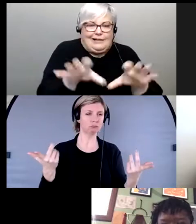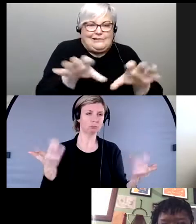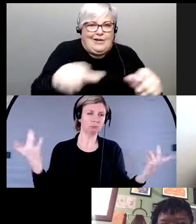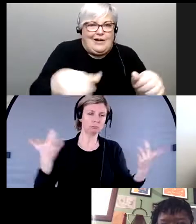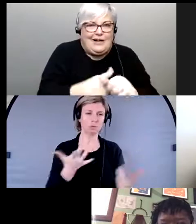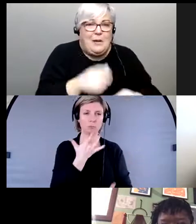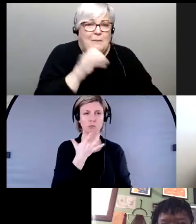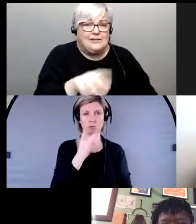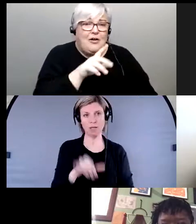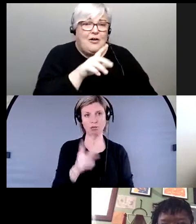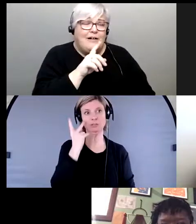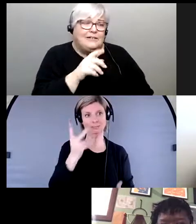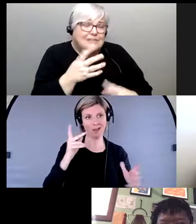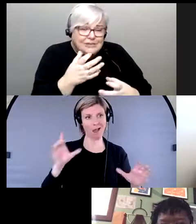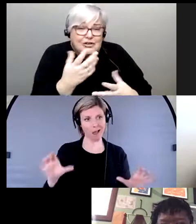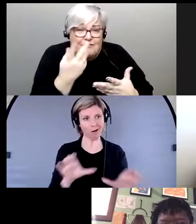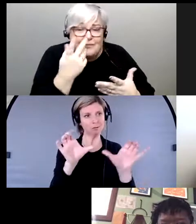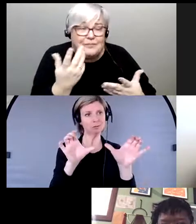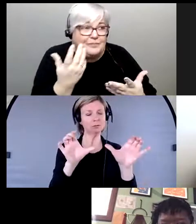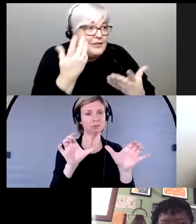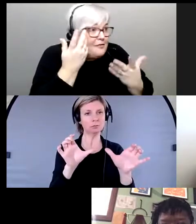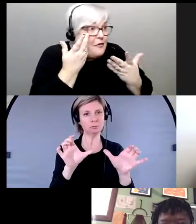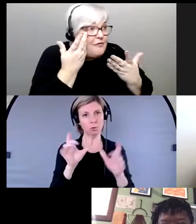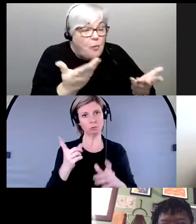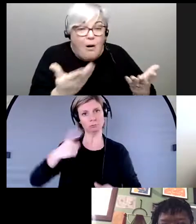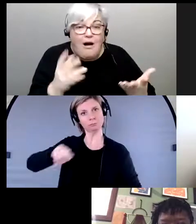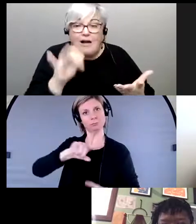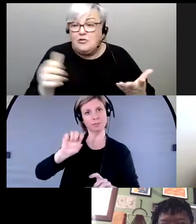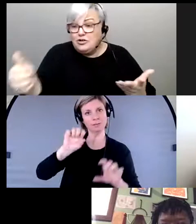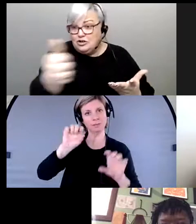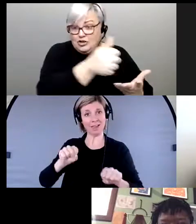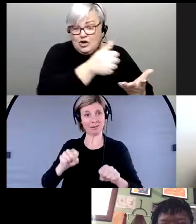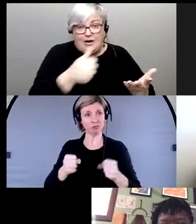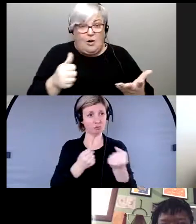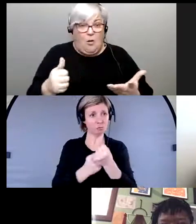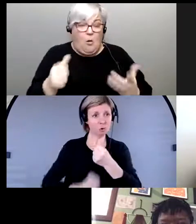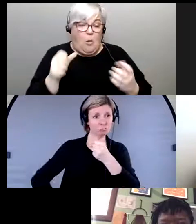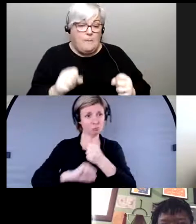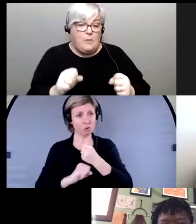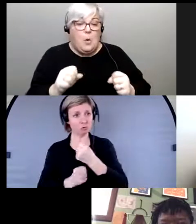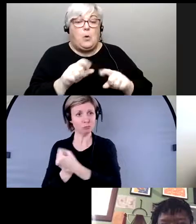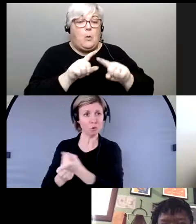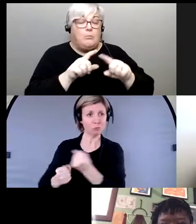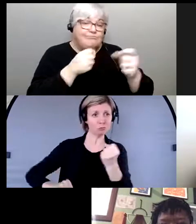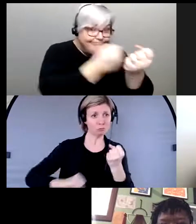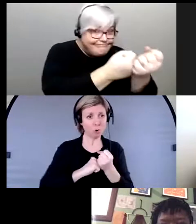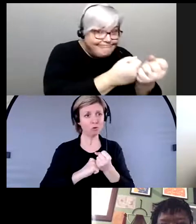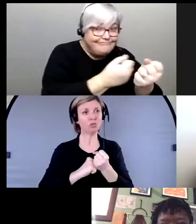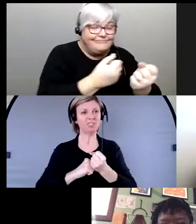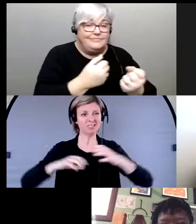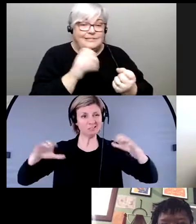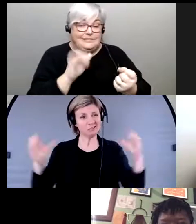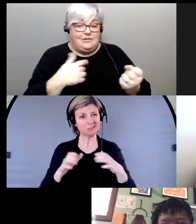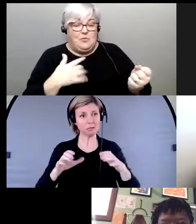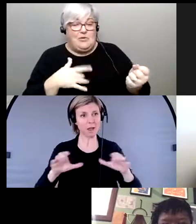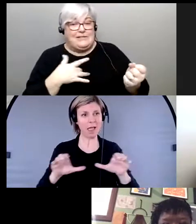j'aimerais pouvoir voir parce qu'il y tellement de choses importantes qu'on peut faire que chacune de nous peut faire pour s'appuyer et pour appuyer les communautés donc c'est vraiment ce que je ressens